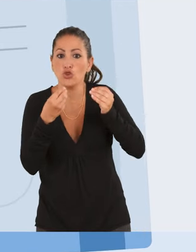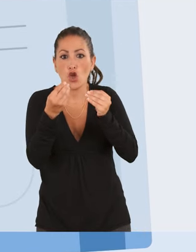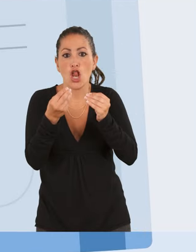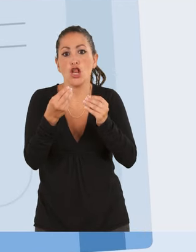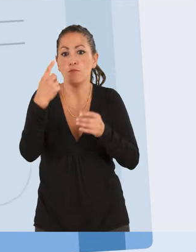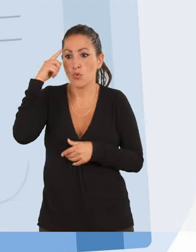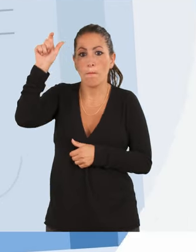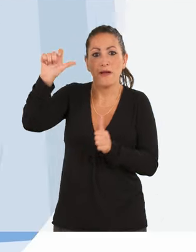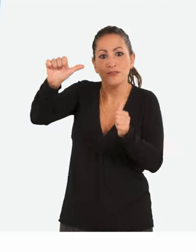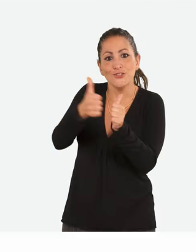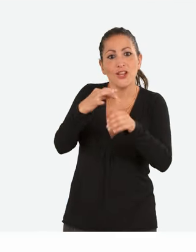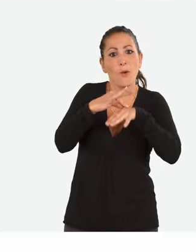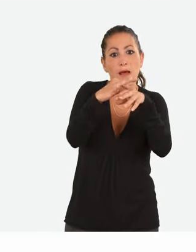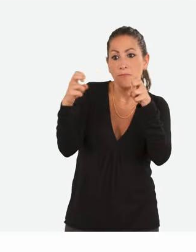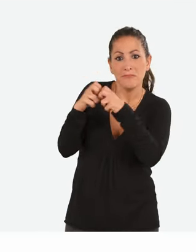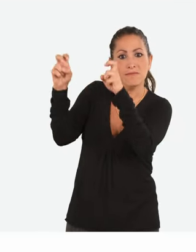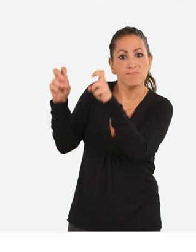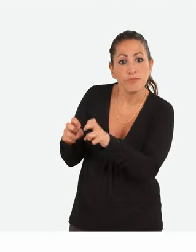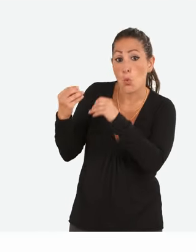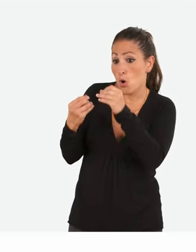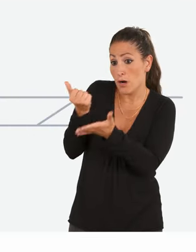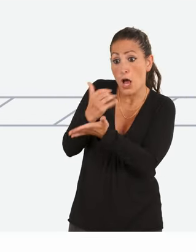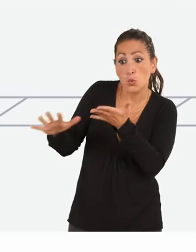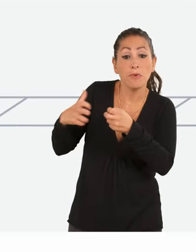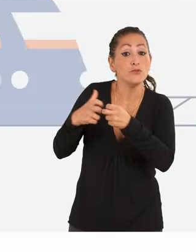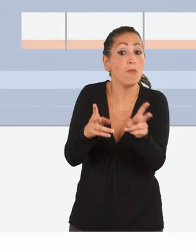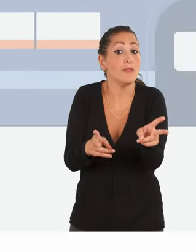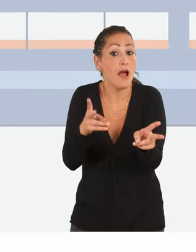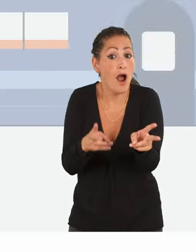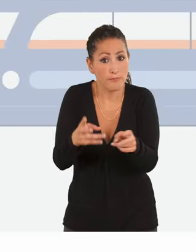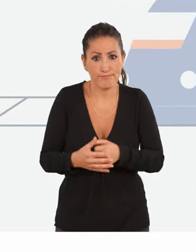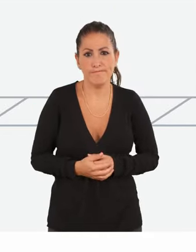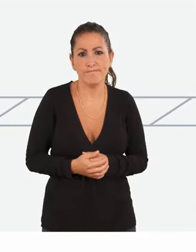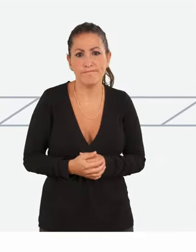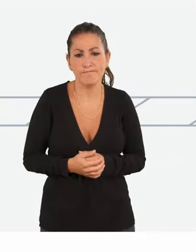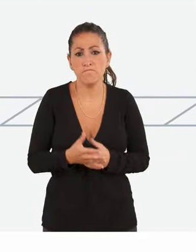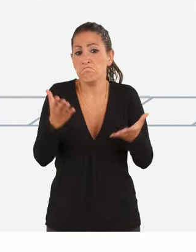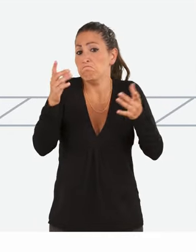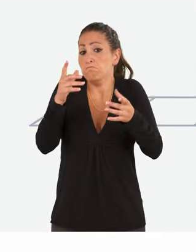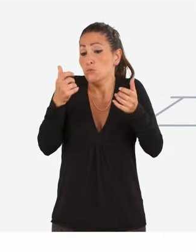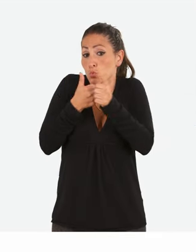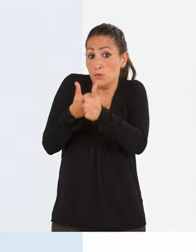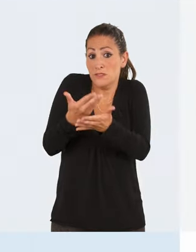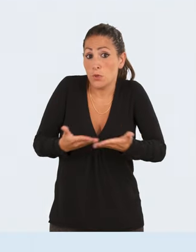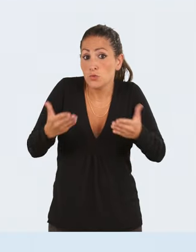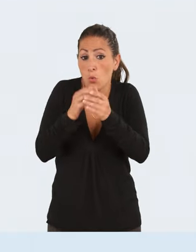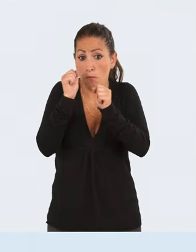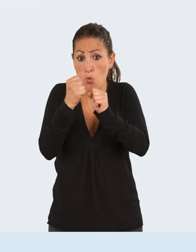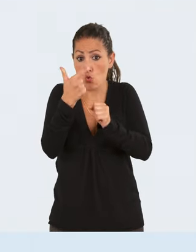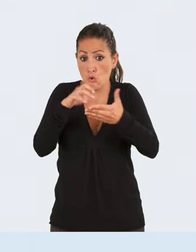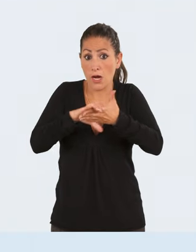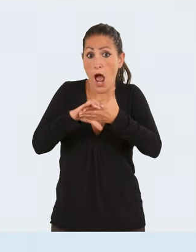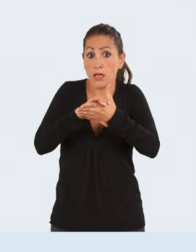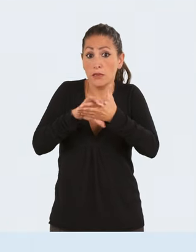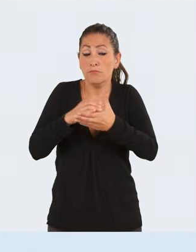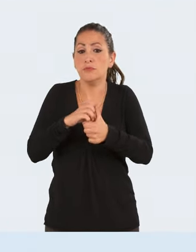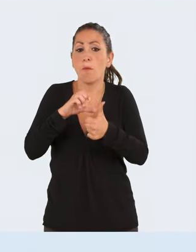mention vous permet d'avoir des réductions ou la gratuité pour la personne qui vous accompagne, notamment dans le train. Selon votre situation, vous